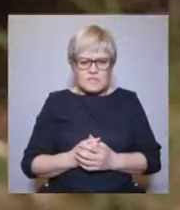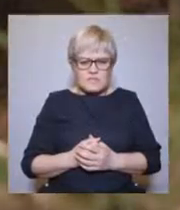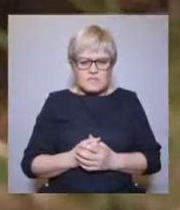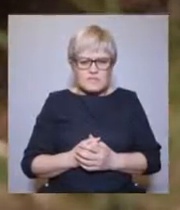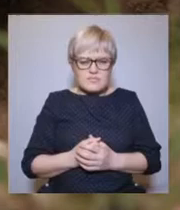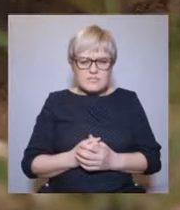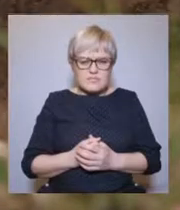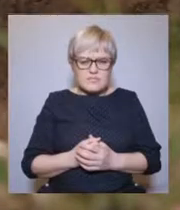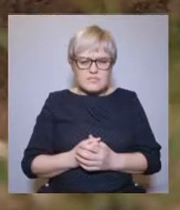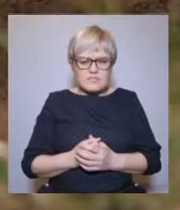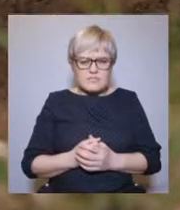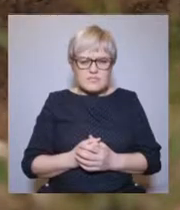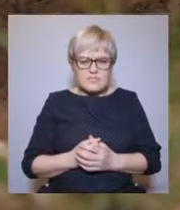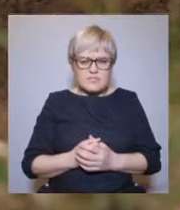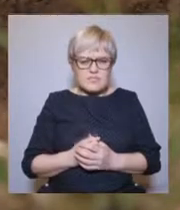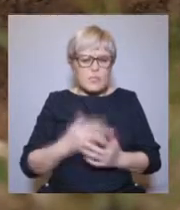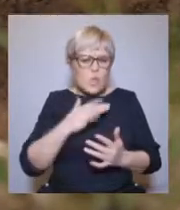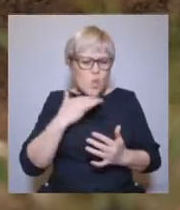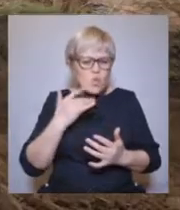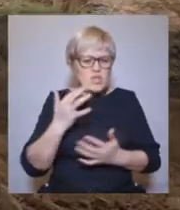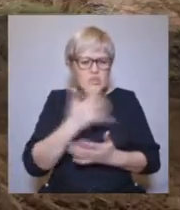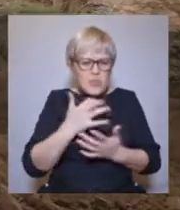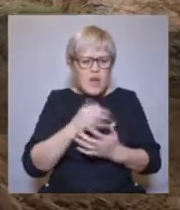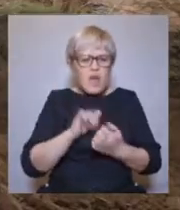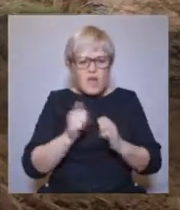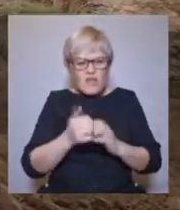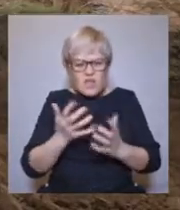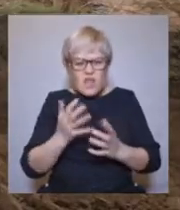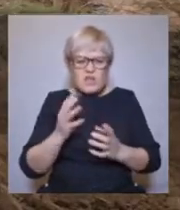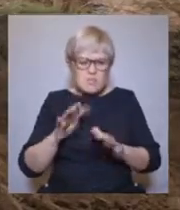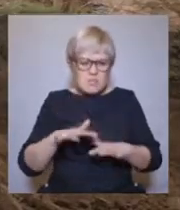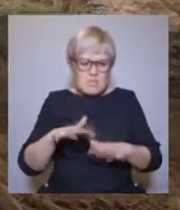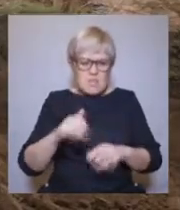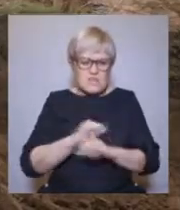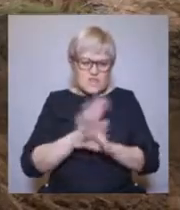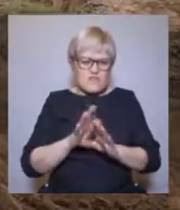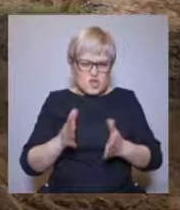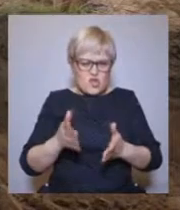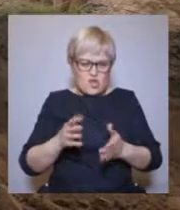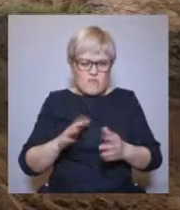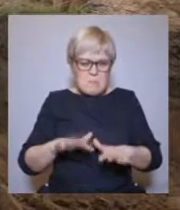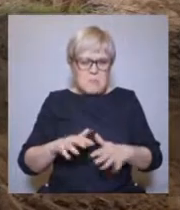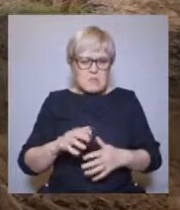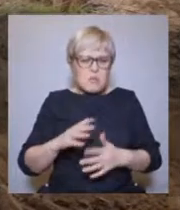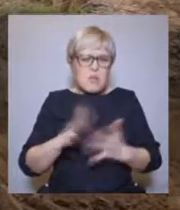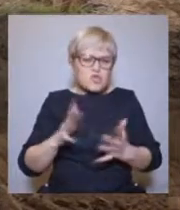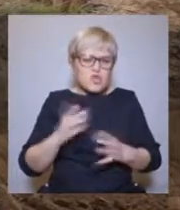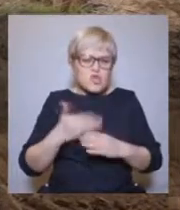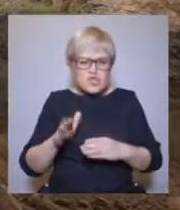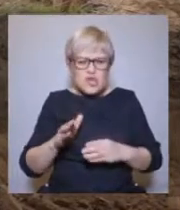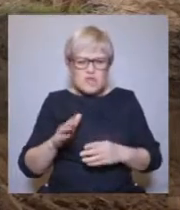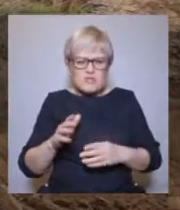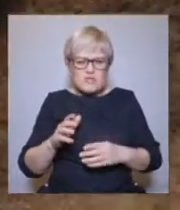Кто только не собирал артефакты из развороченного нутранник-символя. Большая часть